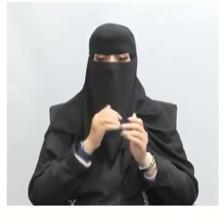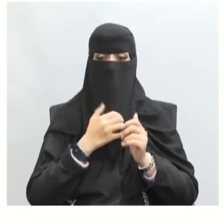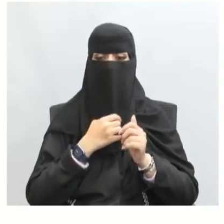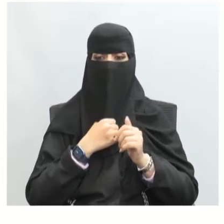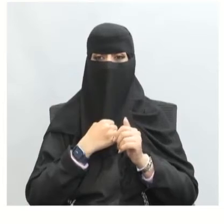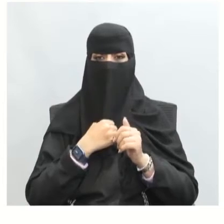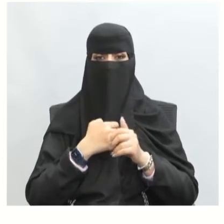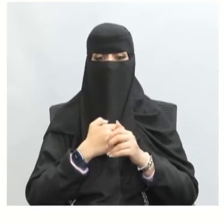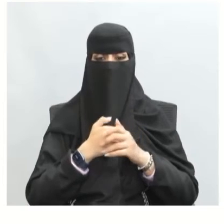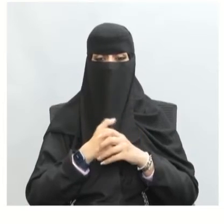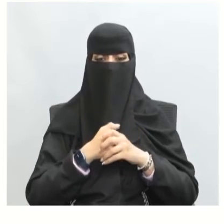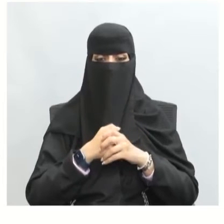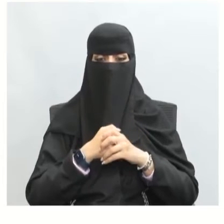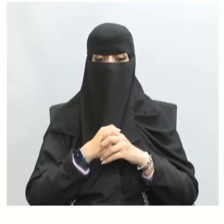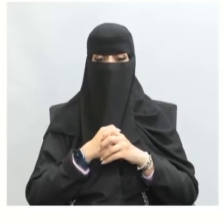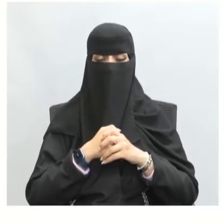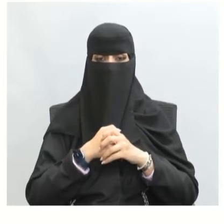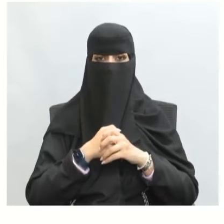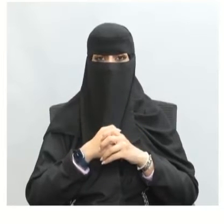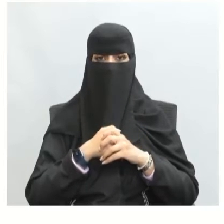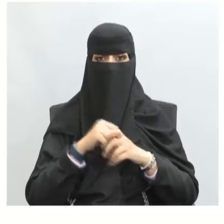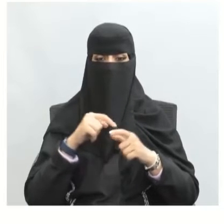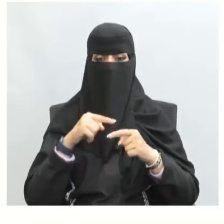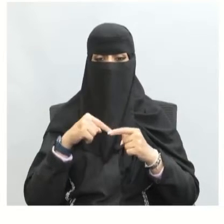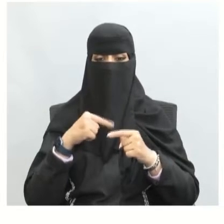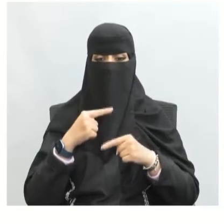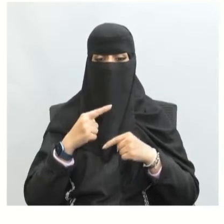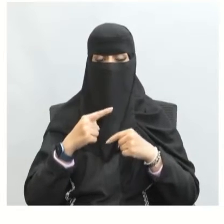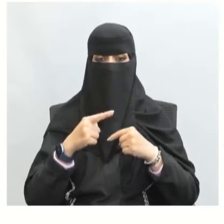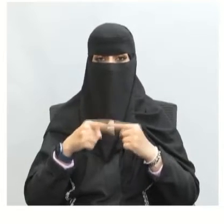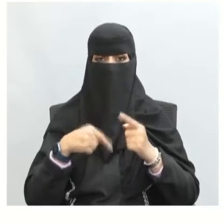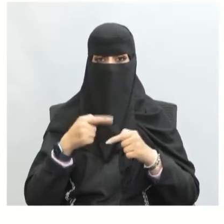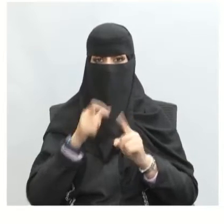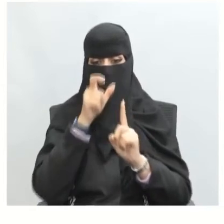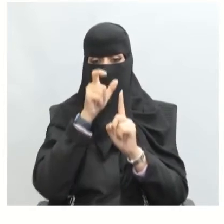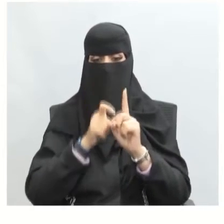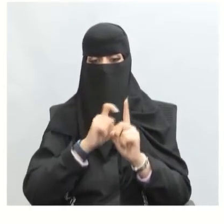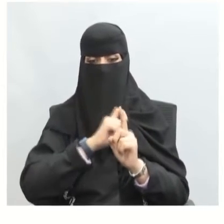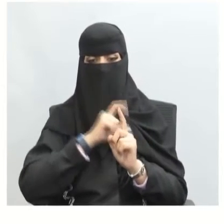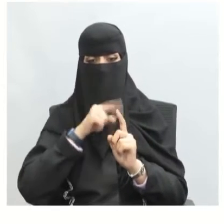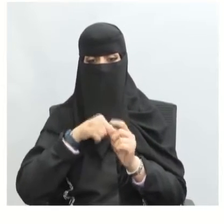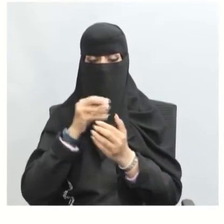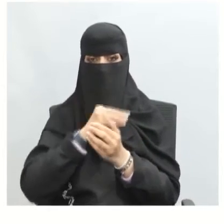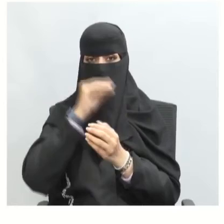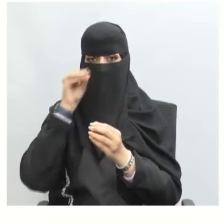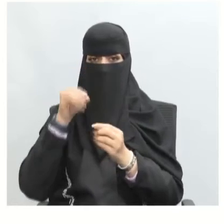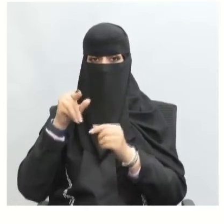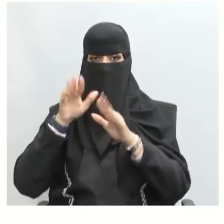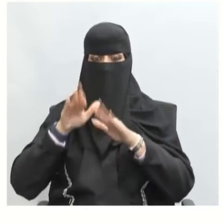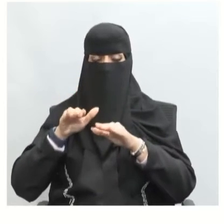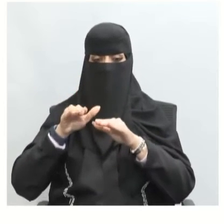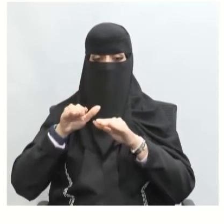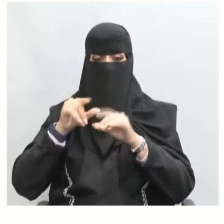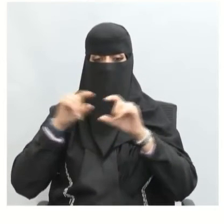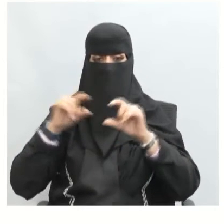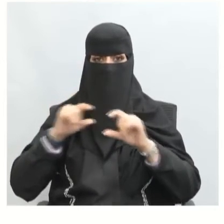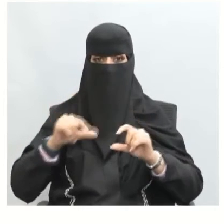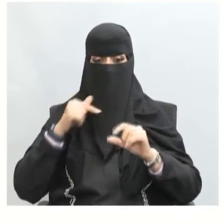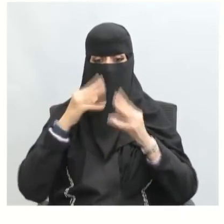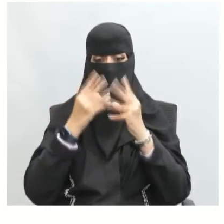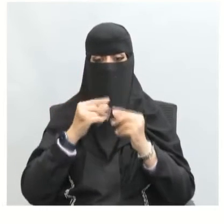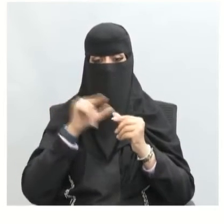الدرس ونقرأ السؤال الأول يكمل الطلب الفراغات